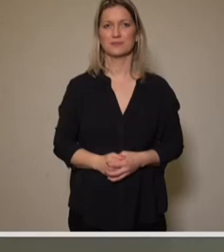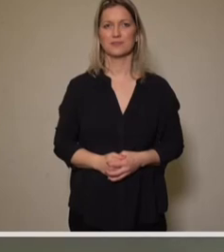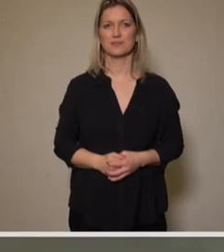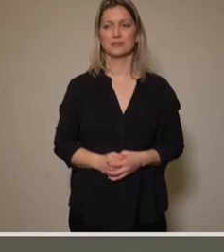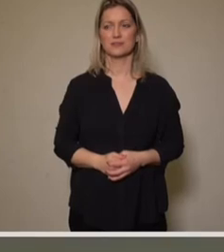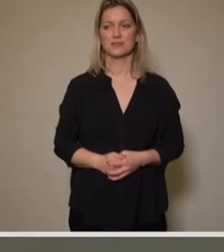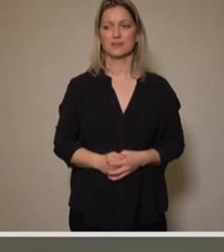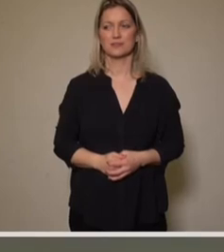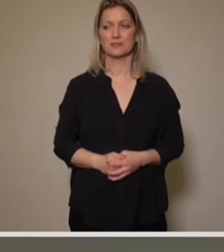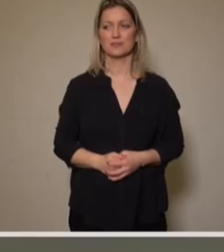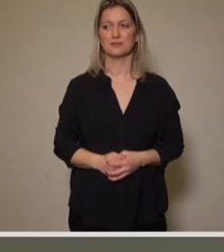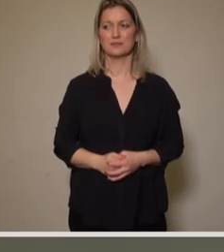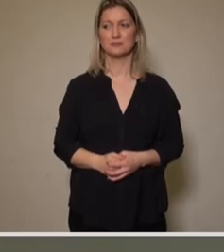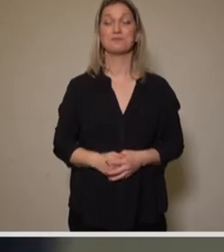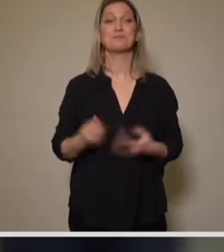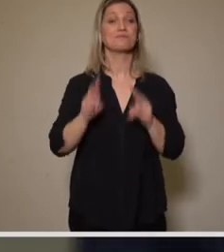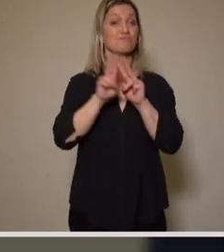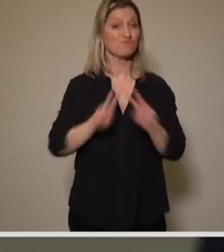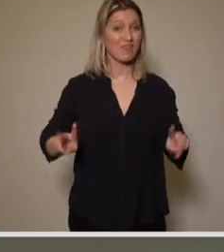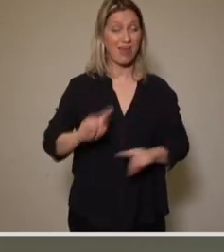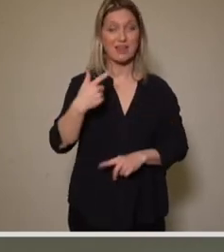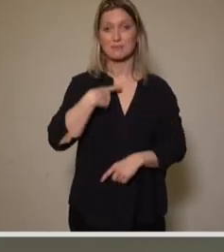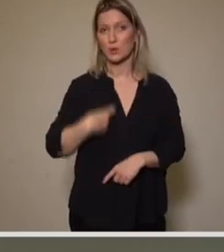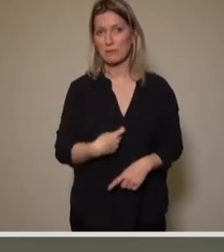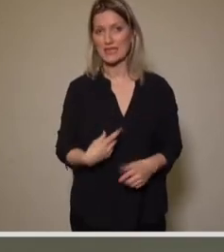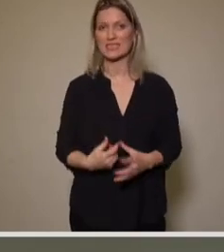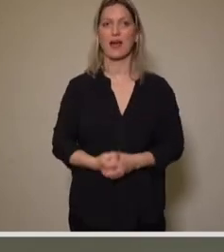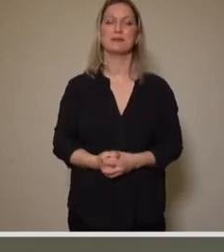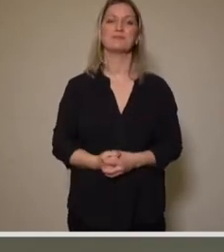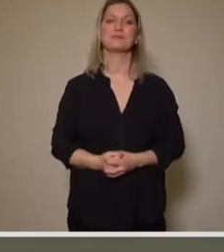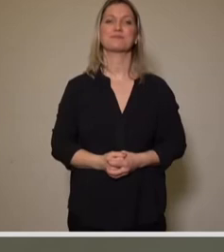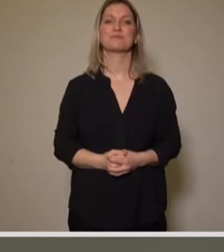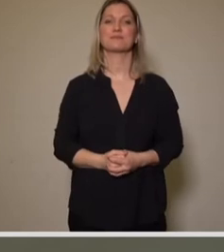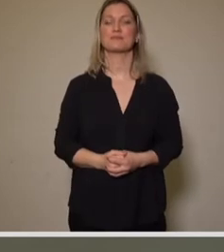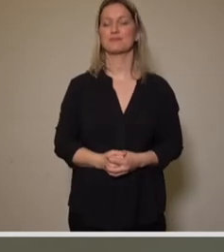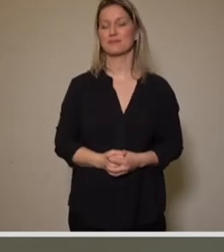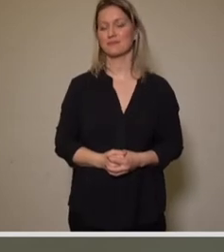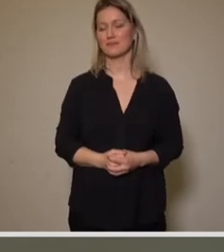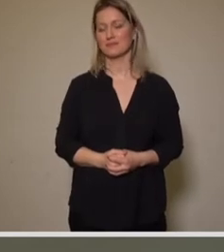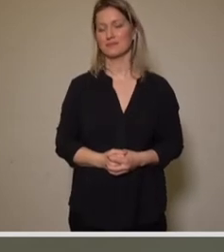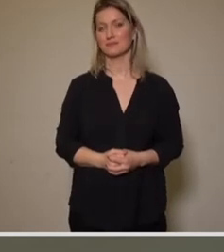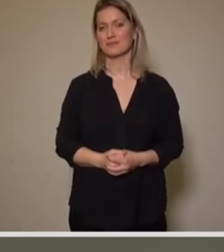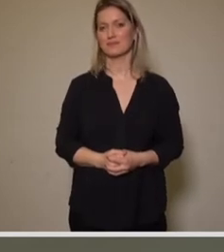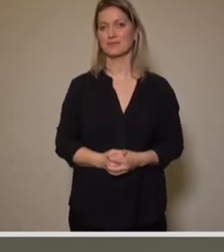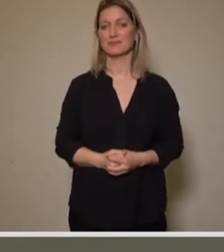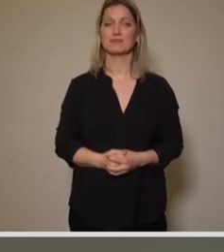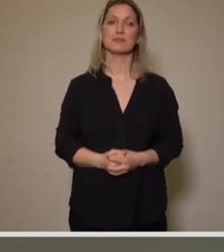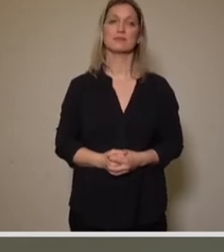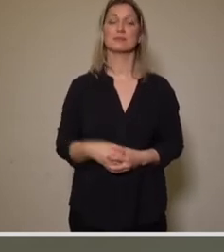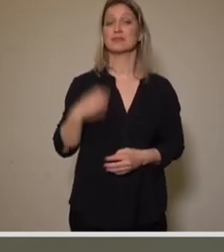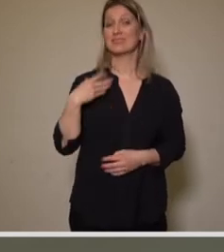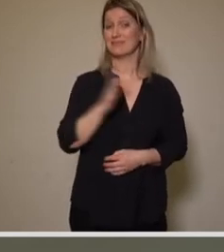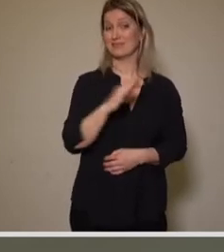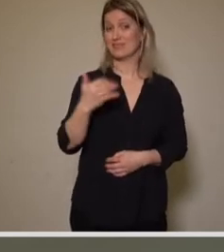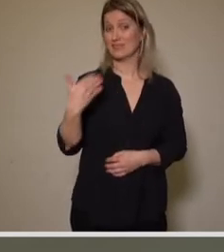Sehr geehrter Herr Erster Bürgermeister, inzwischen ist unter anderem über eine